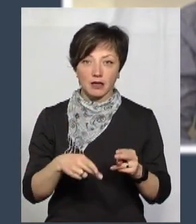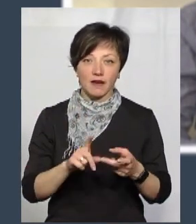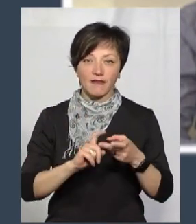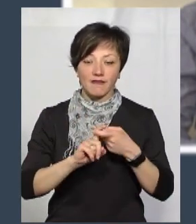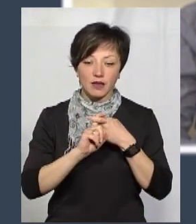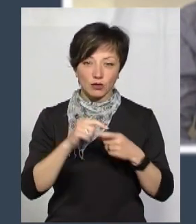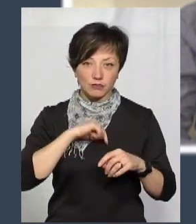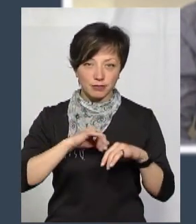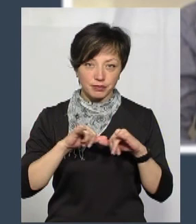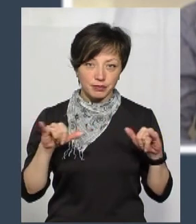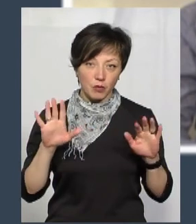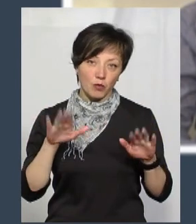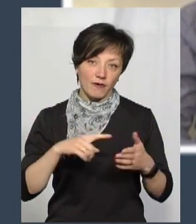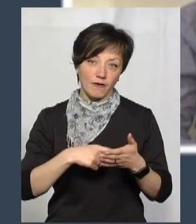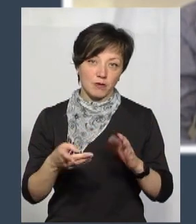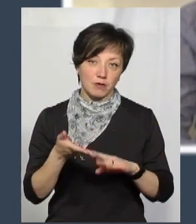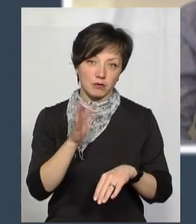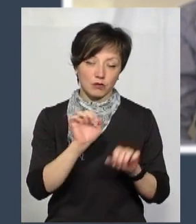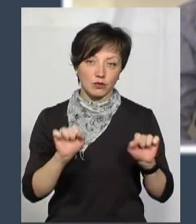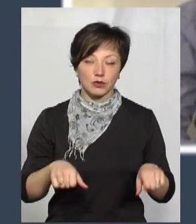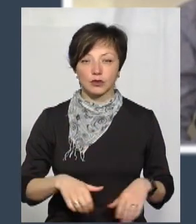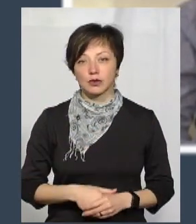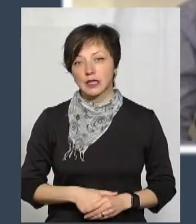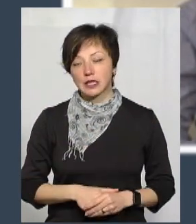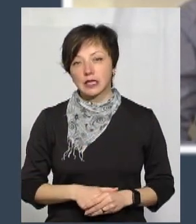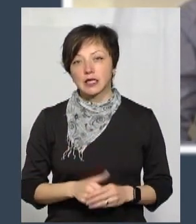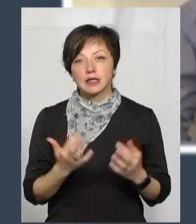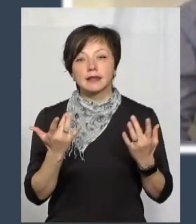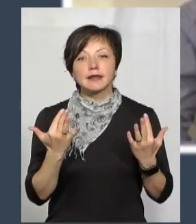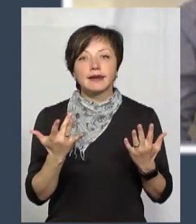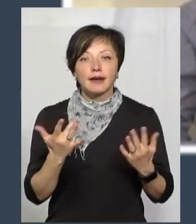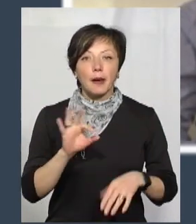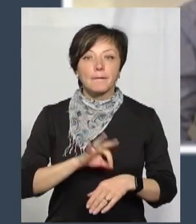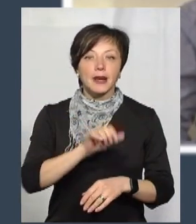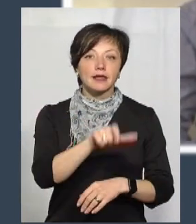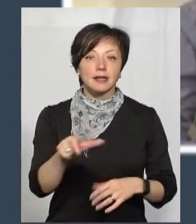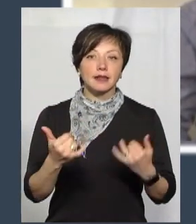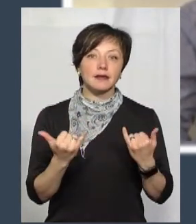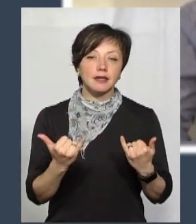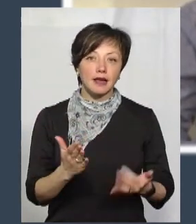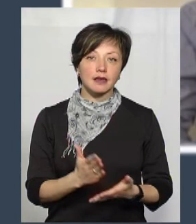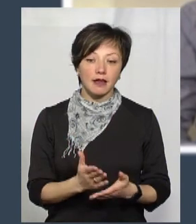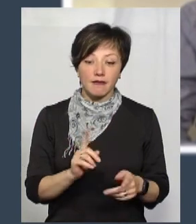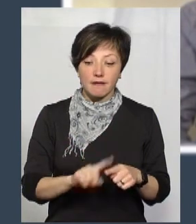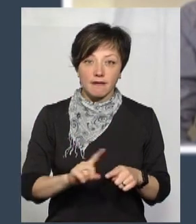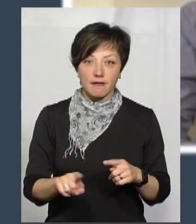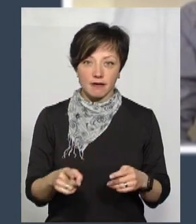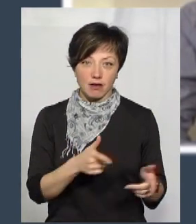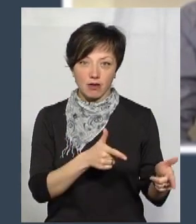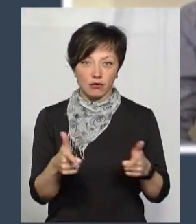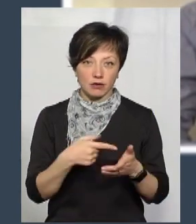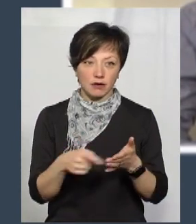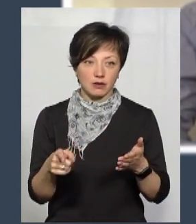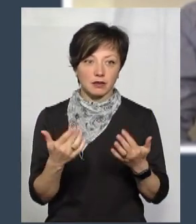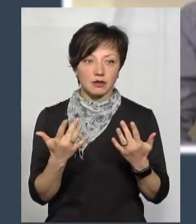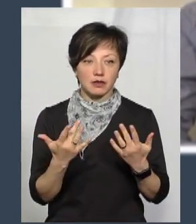вірус. Тоді вже будемо виписувати. Скільки пацієнтів зараз є отаких, які вже отут готові йти